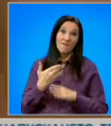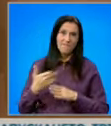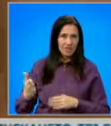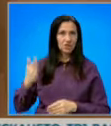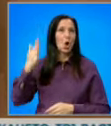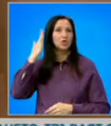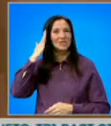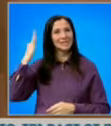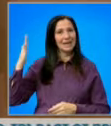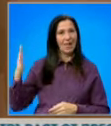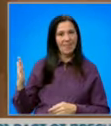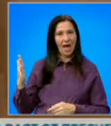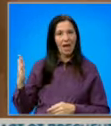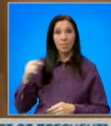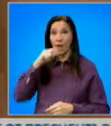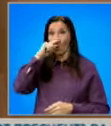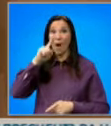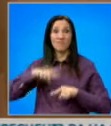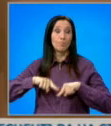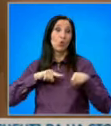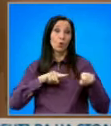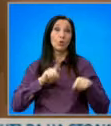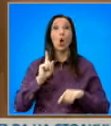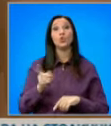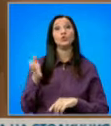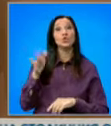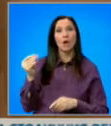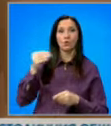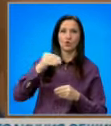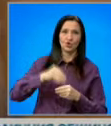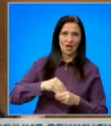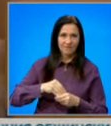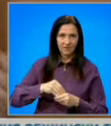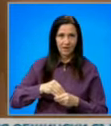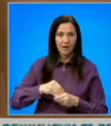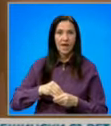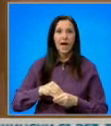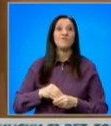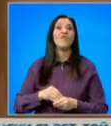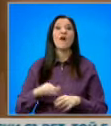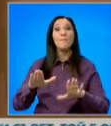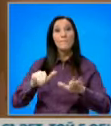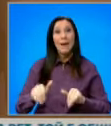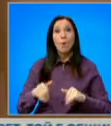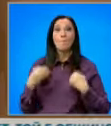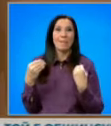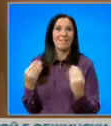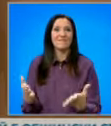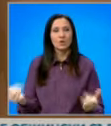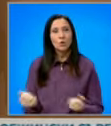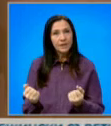от страна на Главна прокуратура, които ще участват в премо-предавателната дейност.